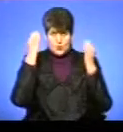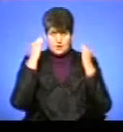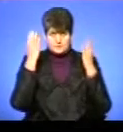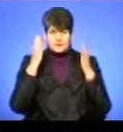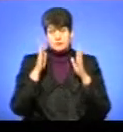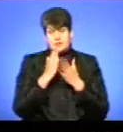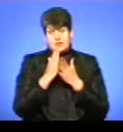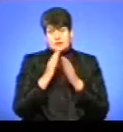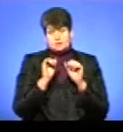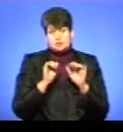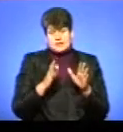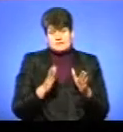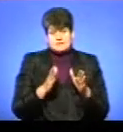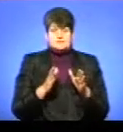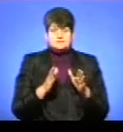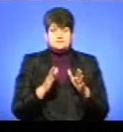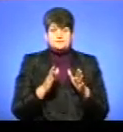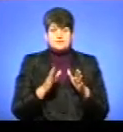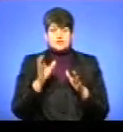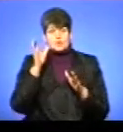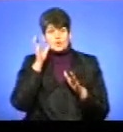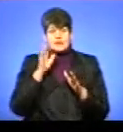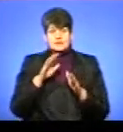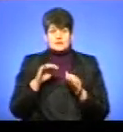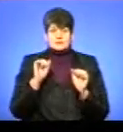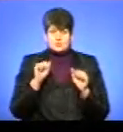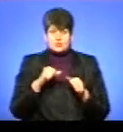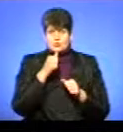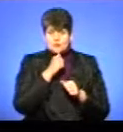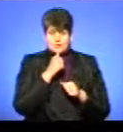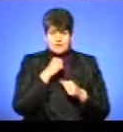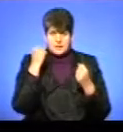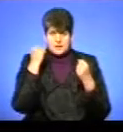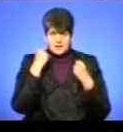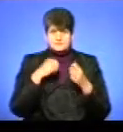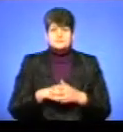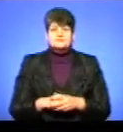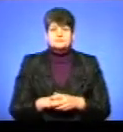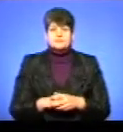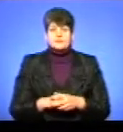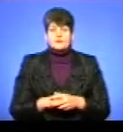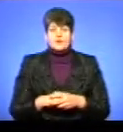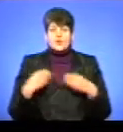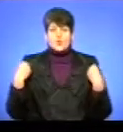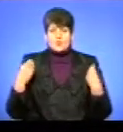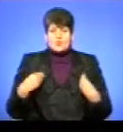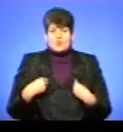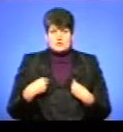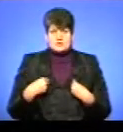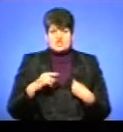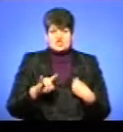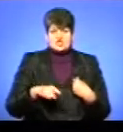Будете мати можливість, слухняні дітки зможуть примірити. Куртка бойова з